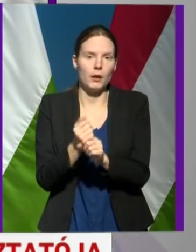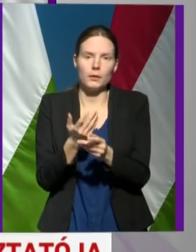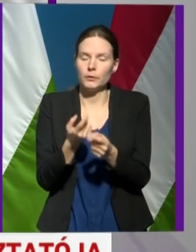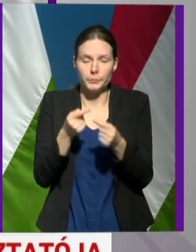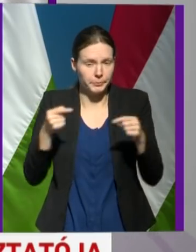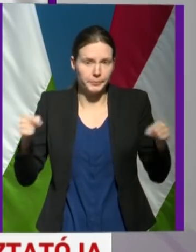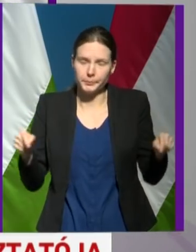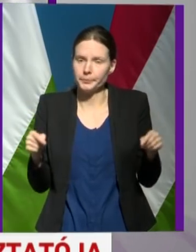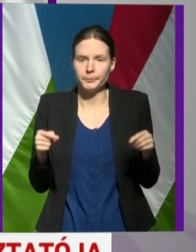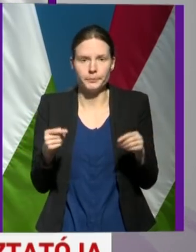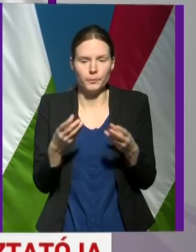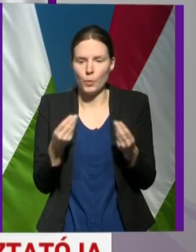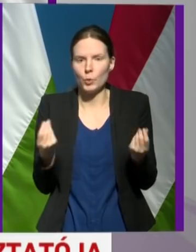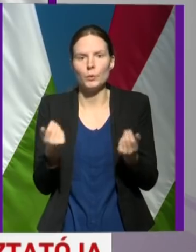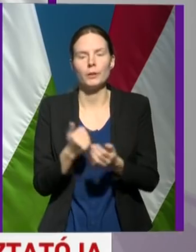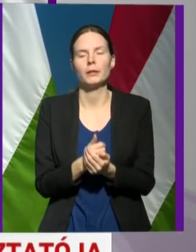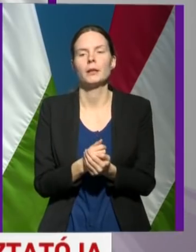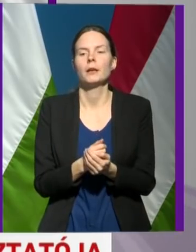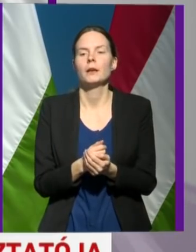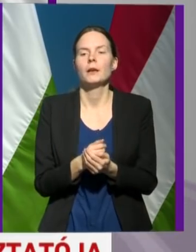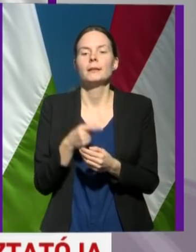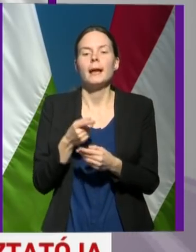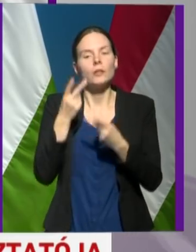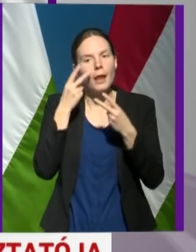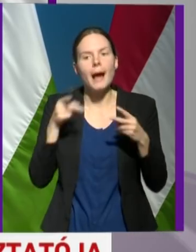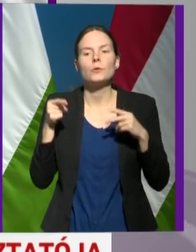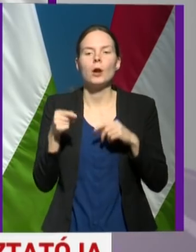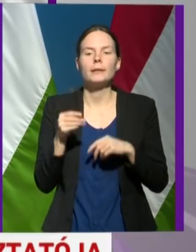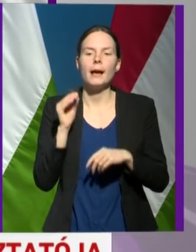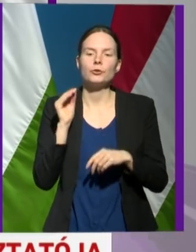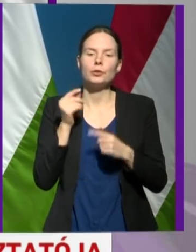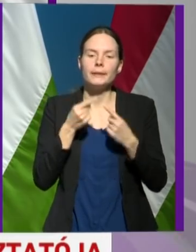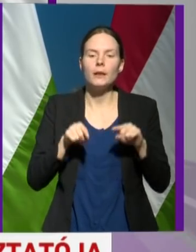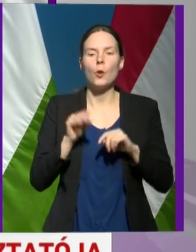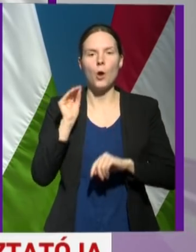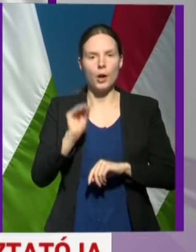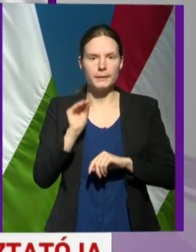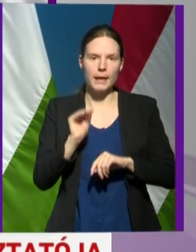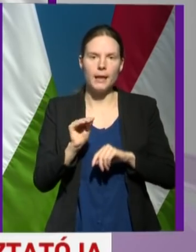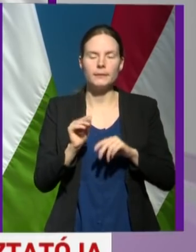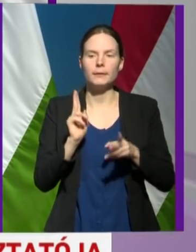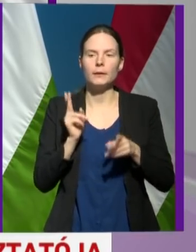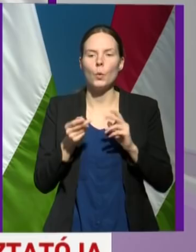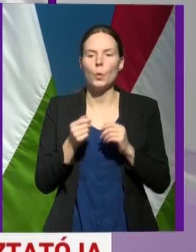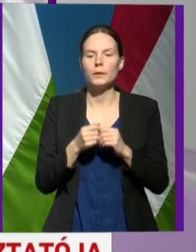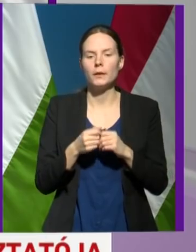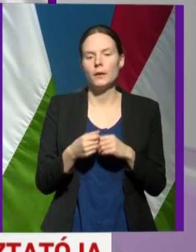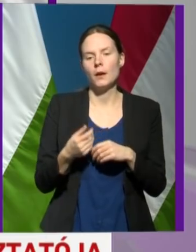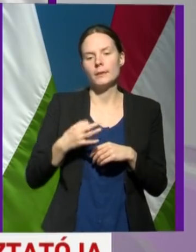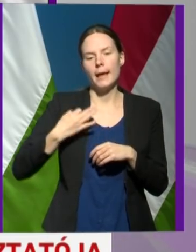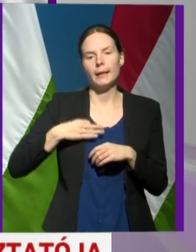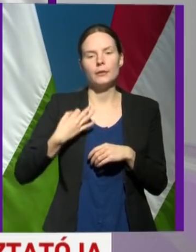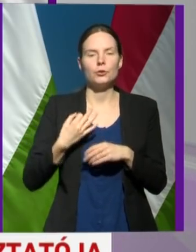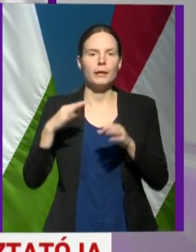létezik. Gyakorlatilag ez azt tiltja meg, hogy a beteget a hozzátartozója az egészségügyi